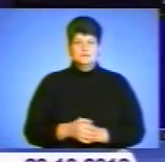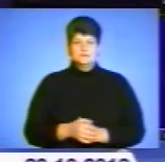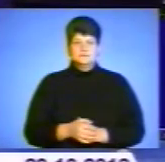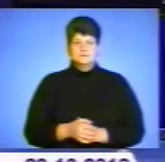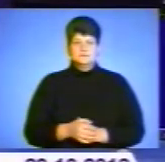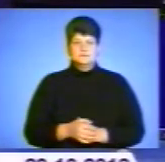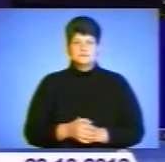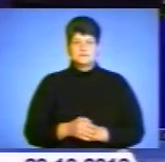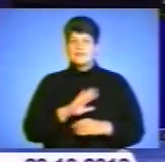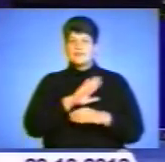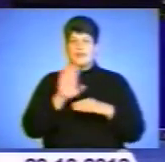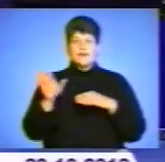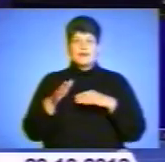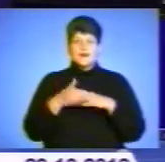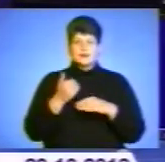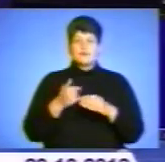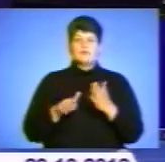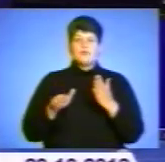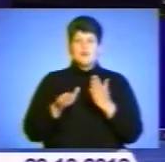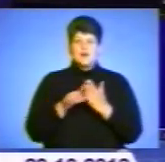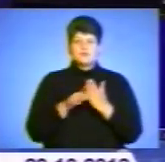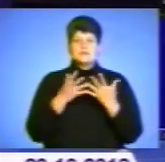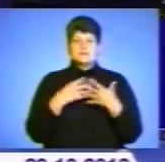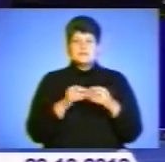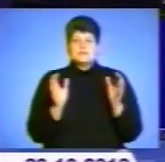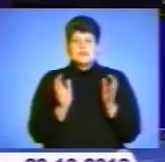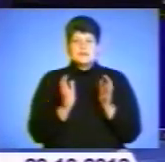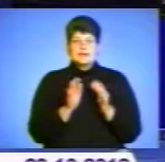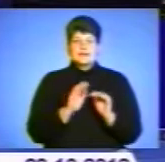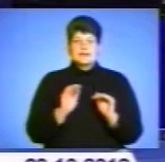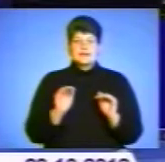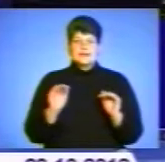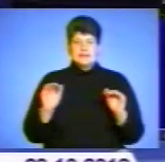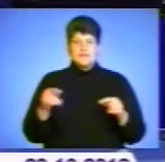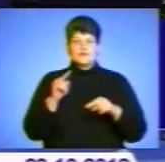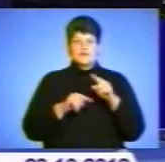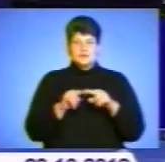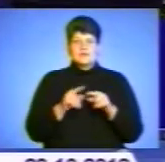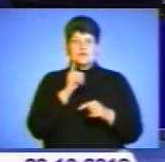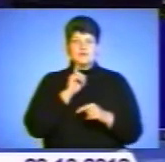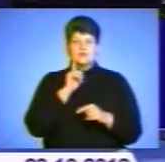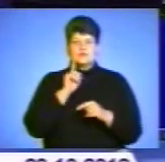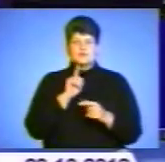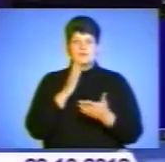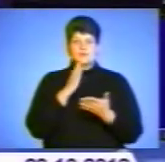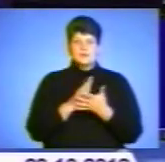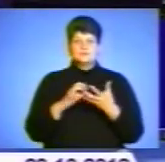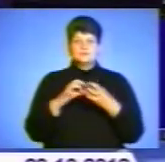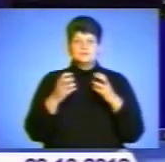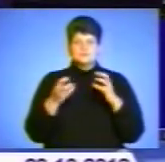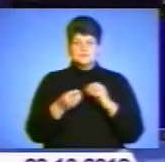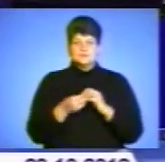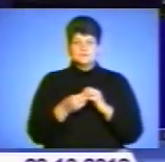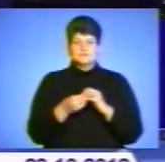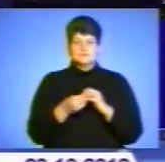Не каратимуть, а допомагатимуть сім'ям зберегти дітей і родинами, які тимчасово зіштовхнулися з матеріальними чи психологічними